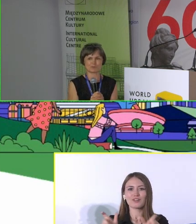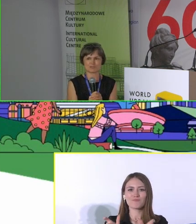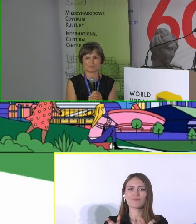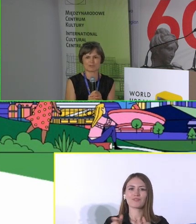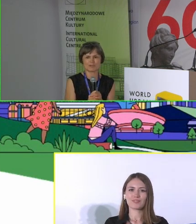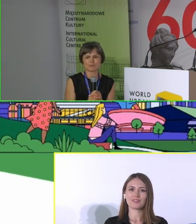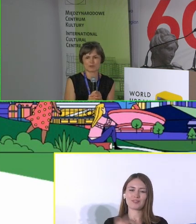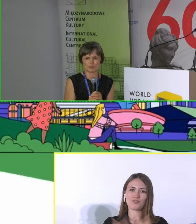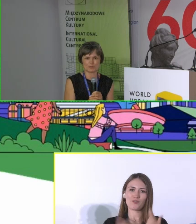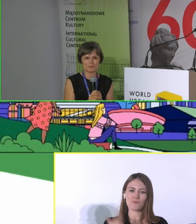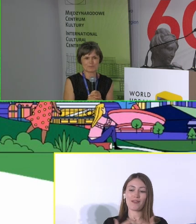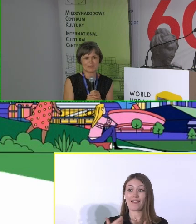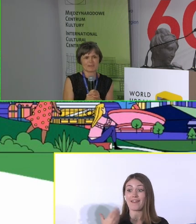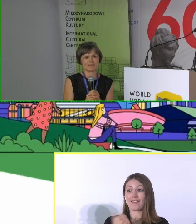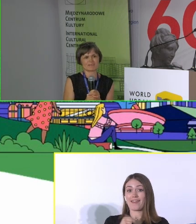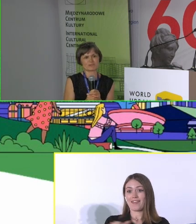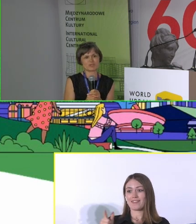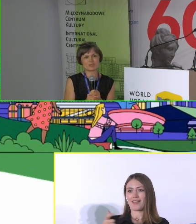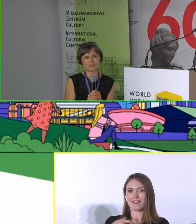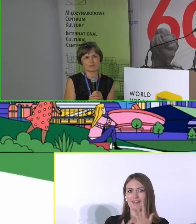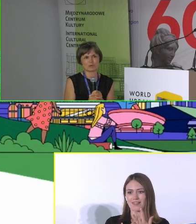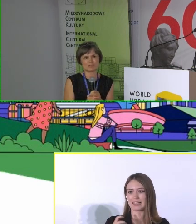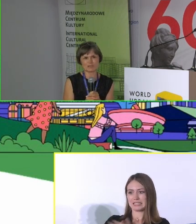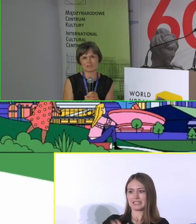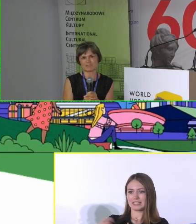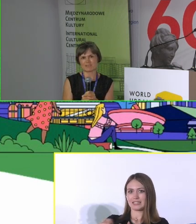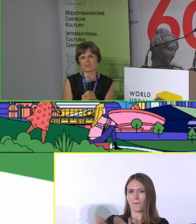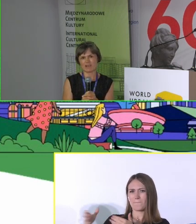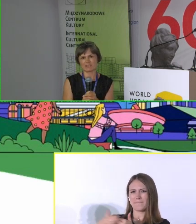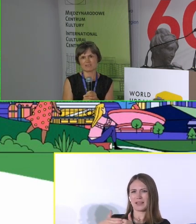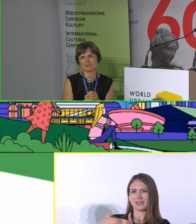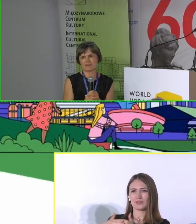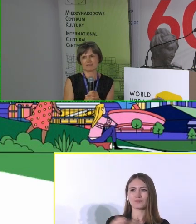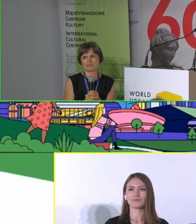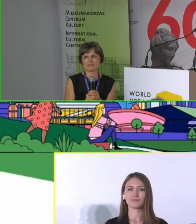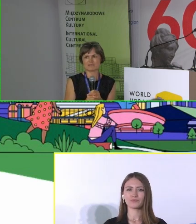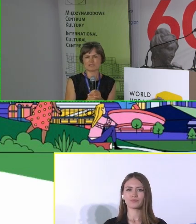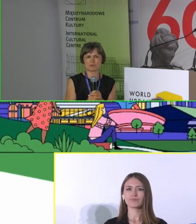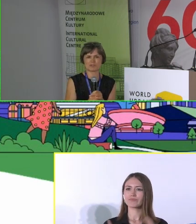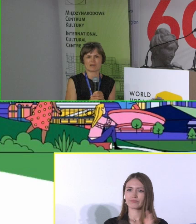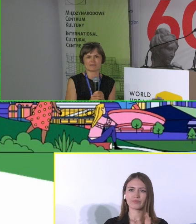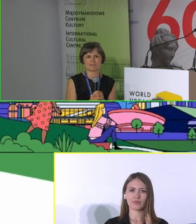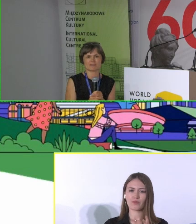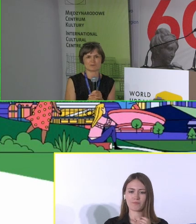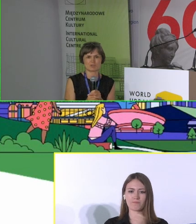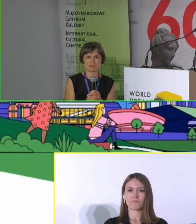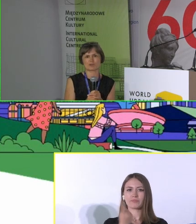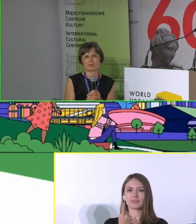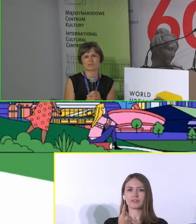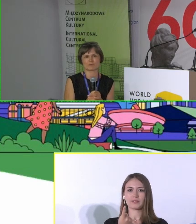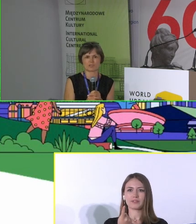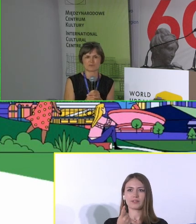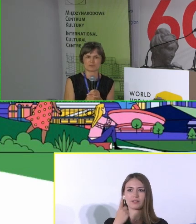piechotą. Dzięki temu klimat tej hali jest niespotykany. Rzadko bardzo można